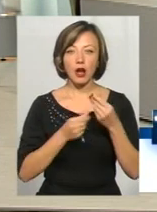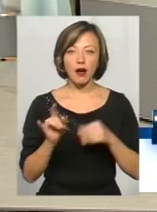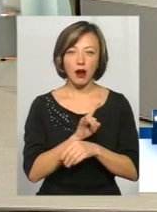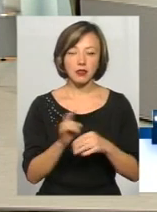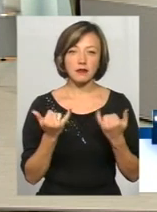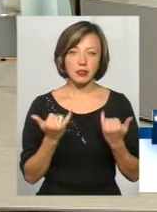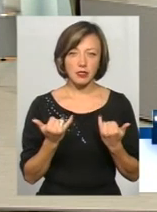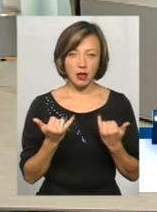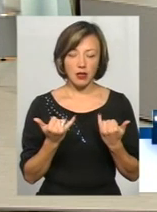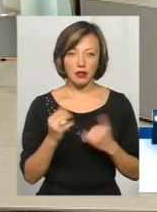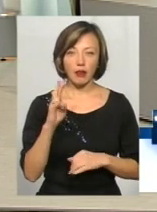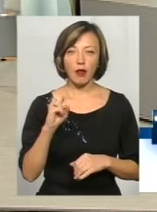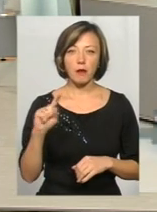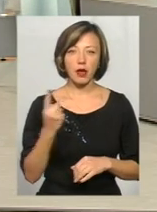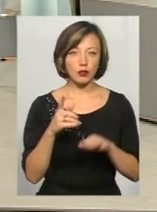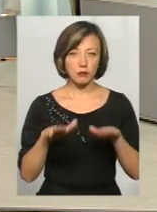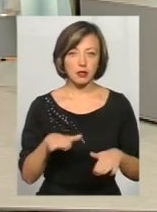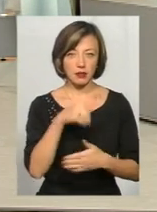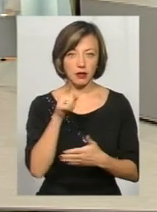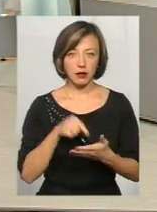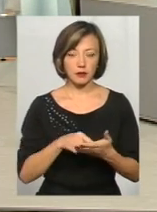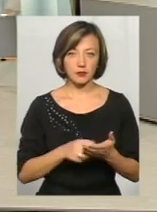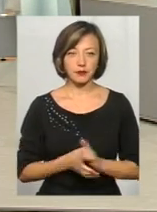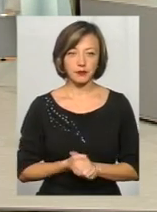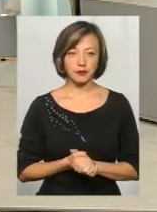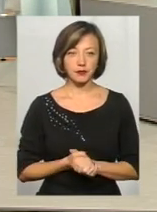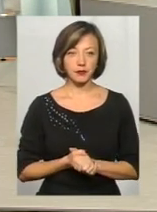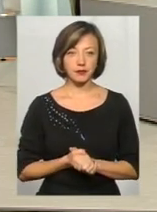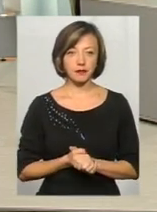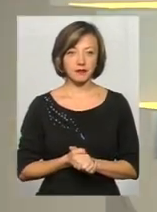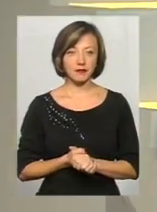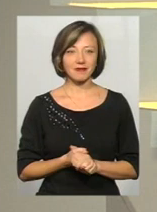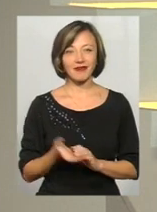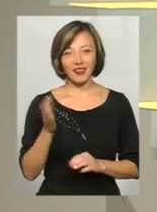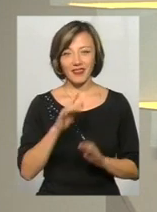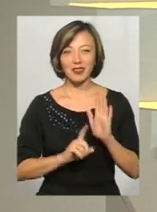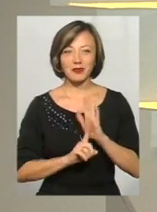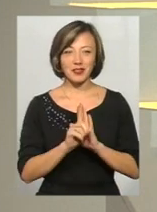все ж таки на перших місцях? Мені починати. Ну давайте.